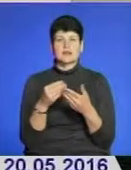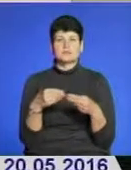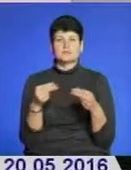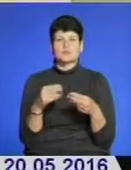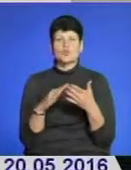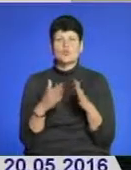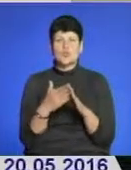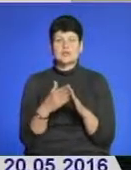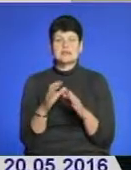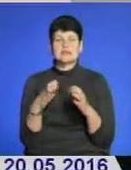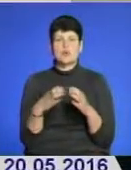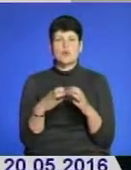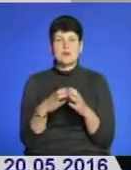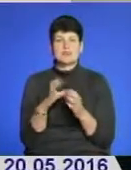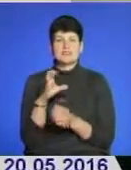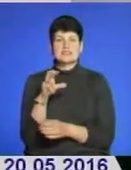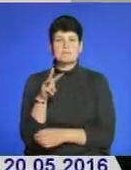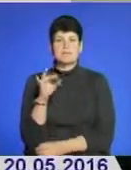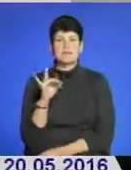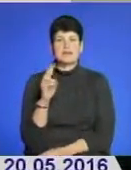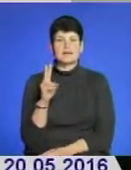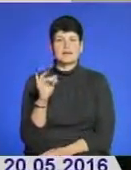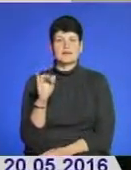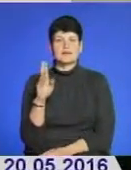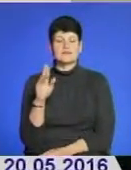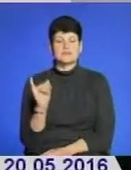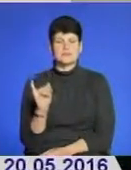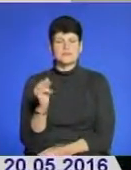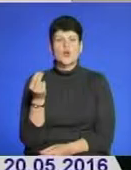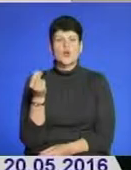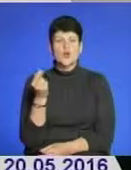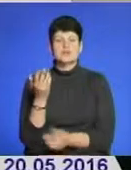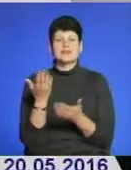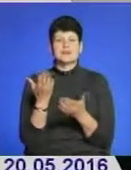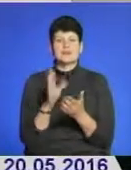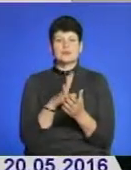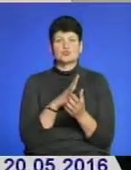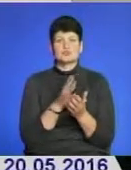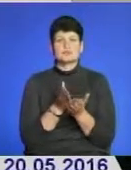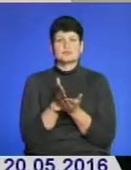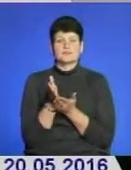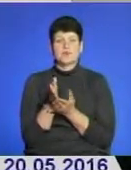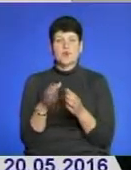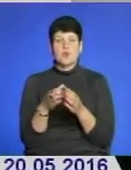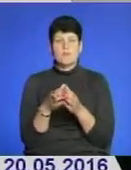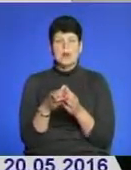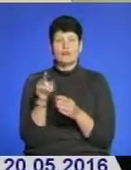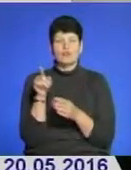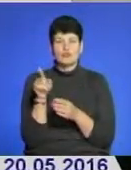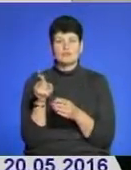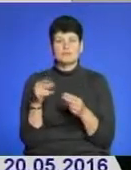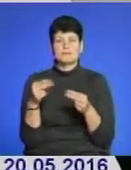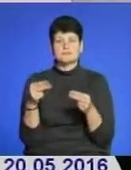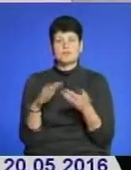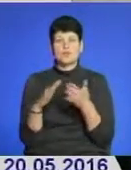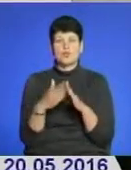із громадою Сміковець. Таким чином, кошти, які пішли на громаду на медицину, вони уклали